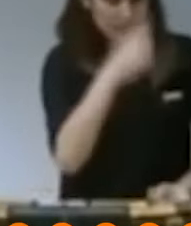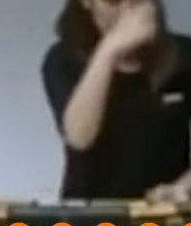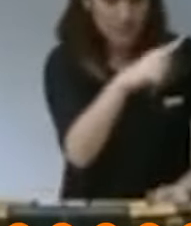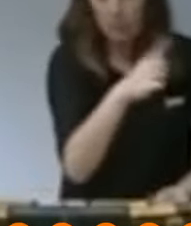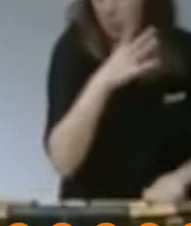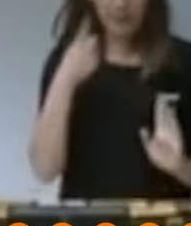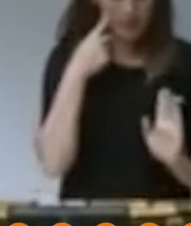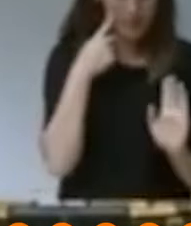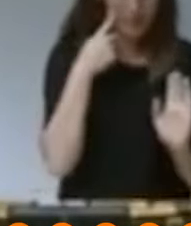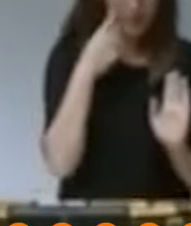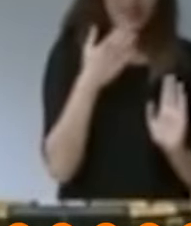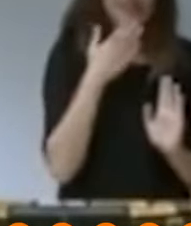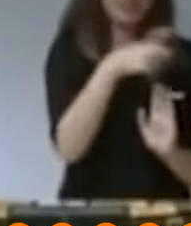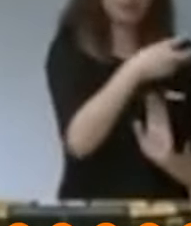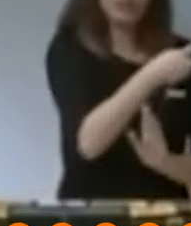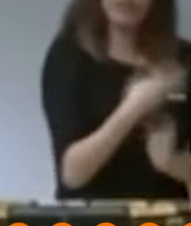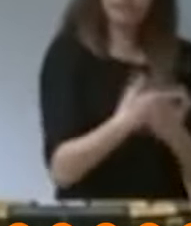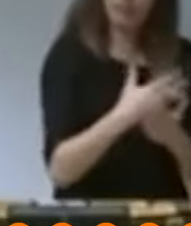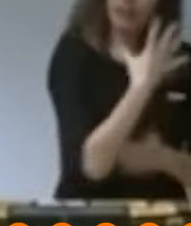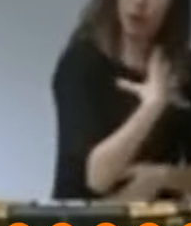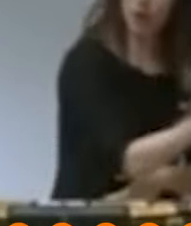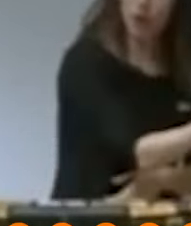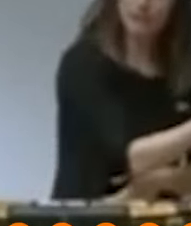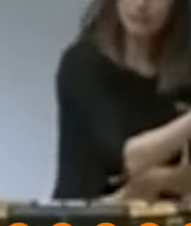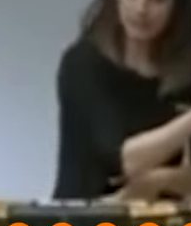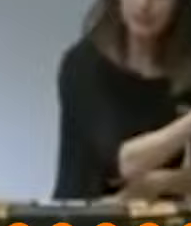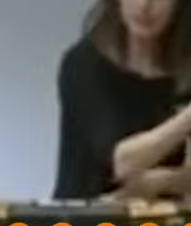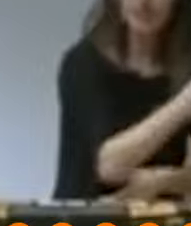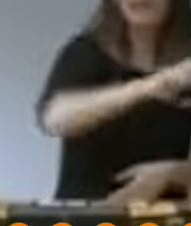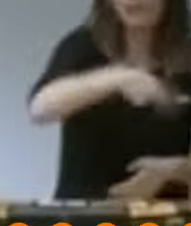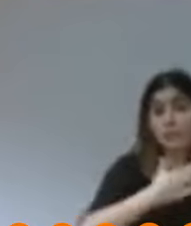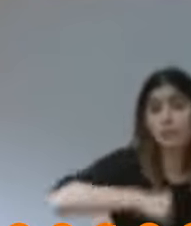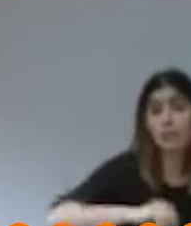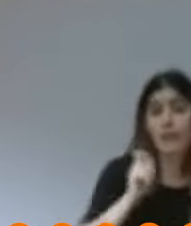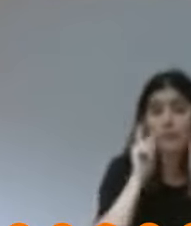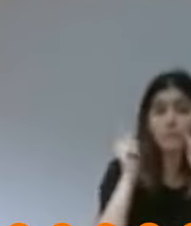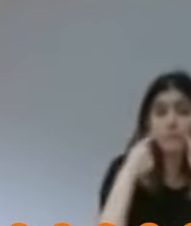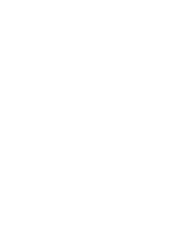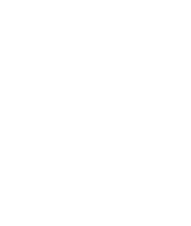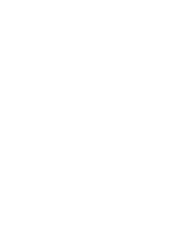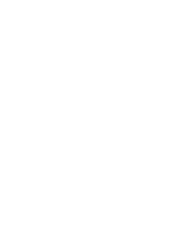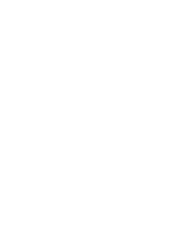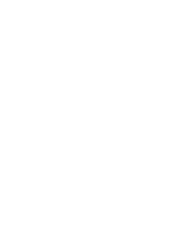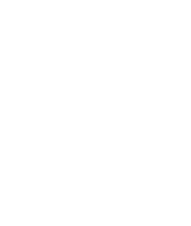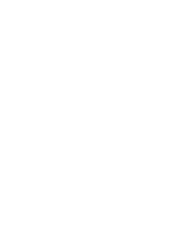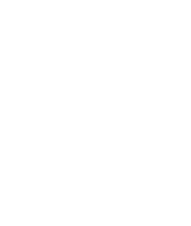doncs no ho sàpiguen. Quan vostè vinga per tota la documentació que té pendent, potser s'entera vostè d'això.